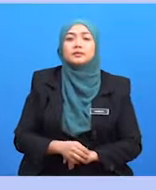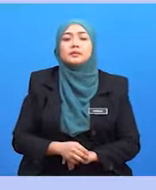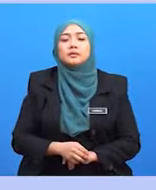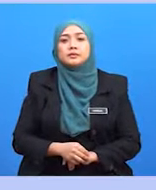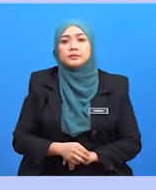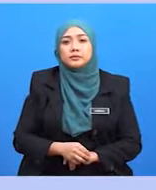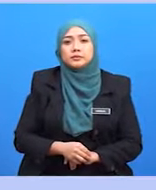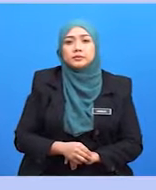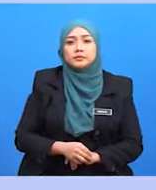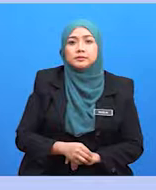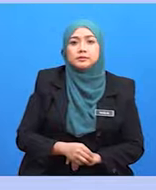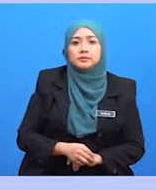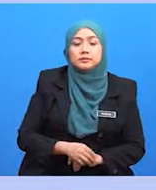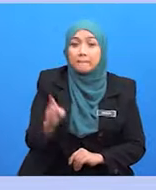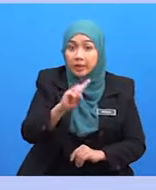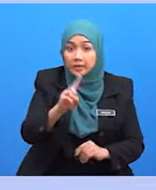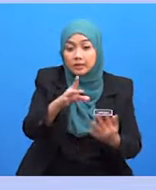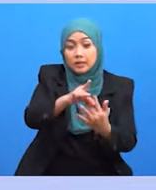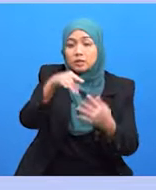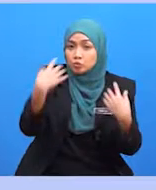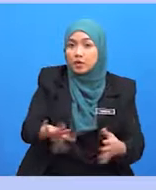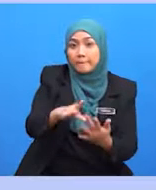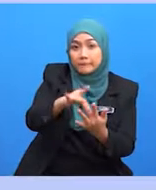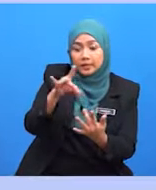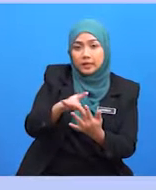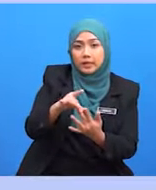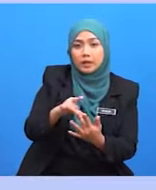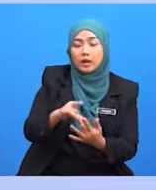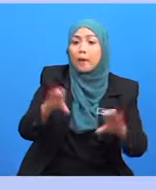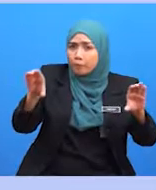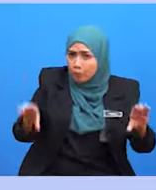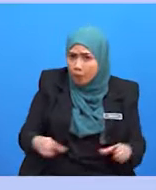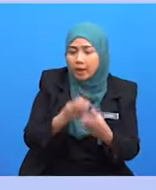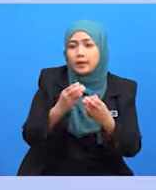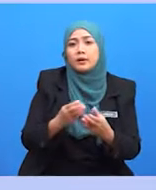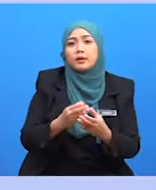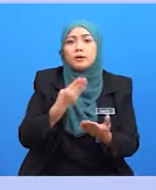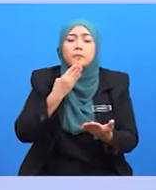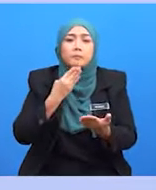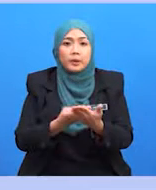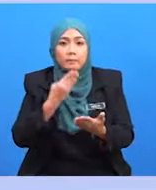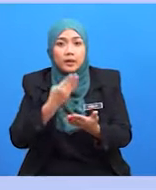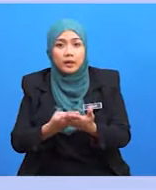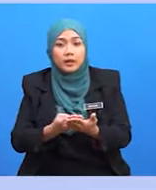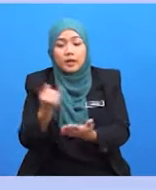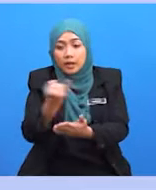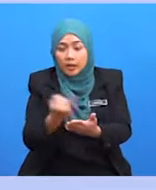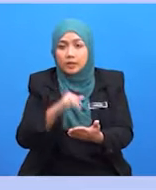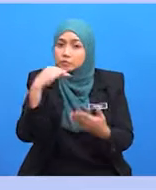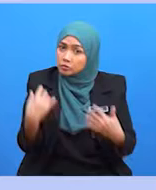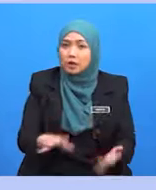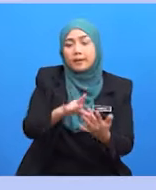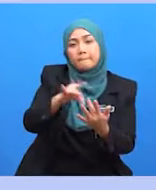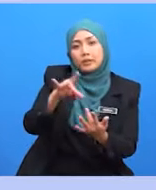mengenalpasti lakaran, inilah masanya untuk memperbaikinya dan menyempurnakan kisah yang anda mulakan dari langkah